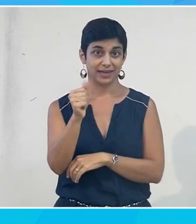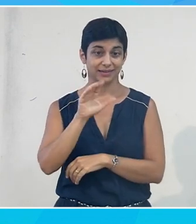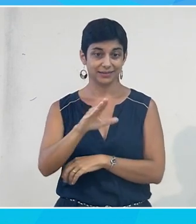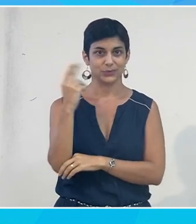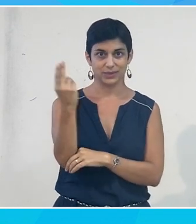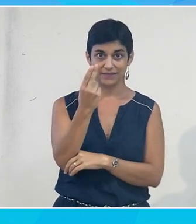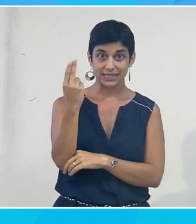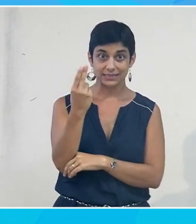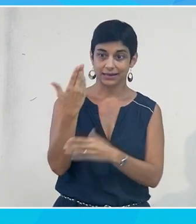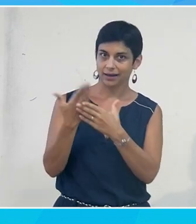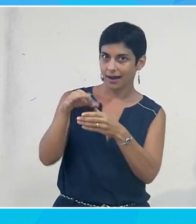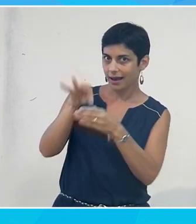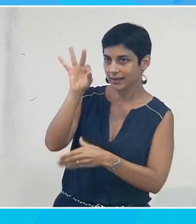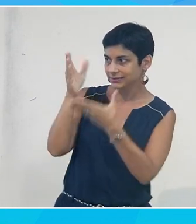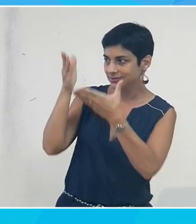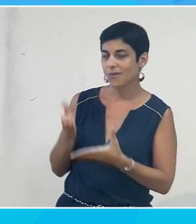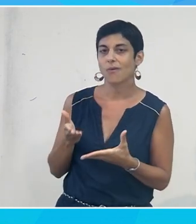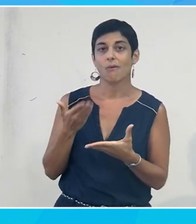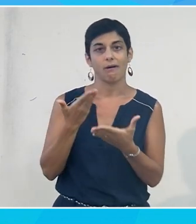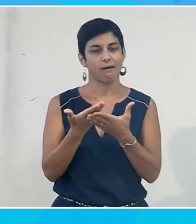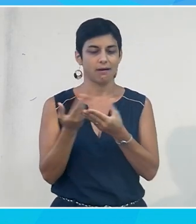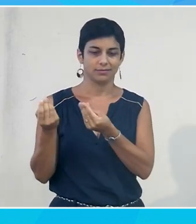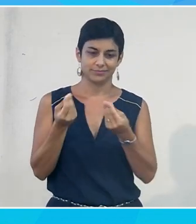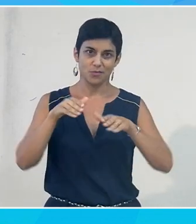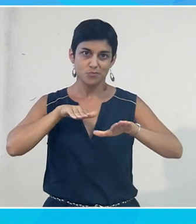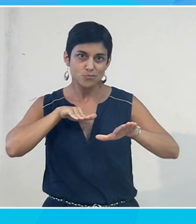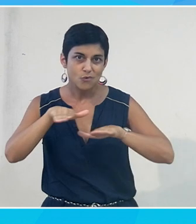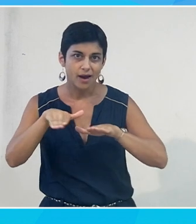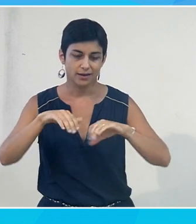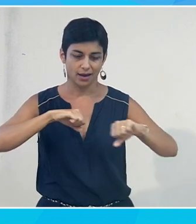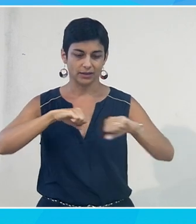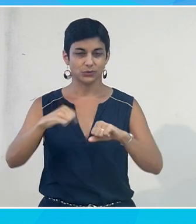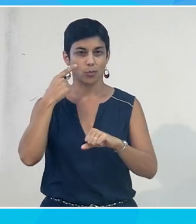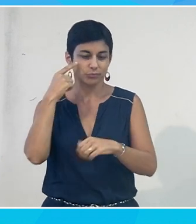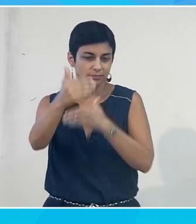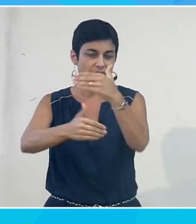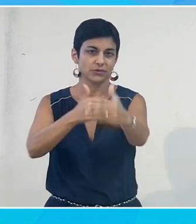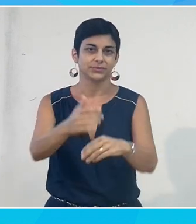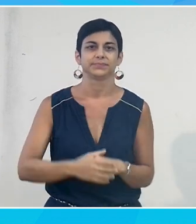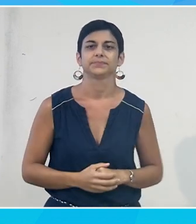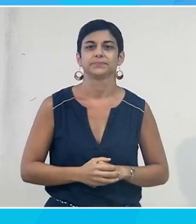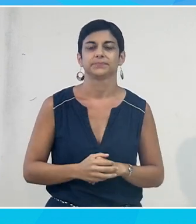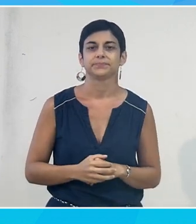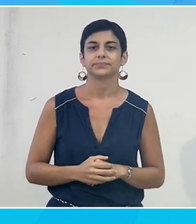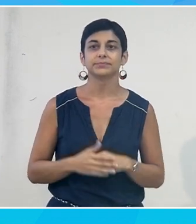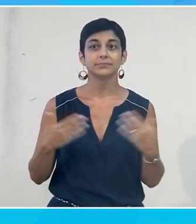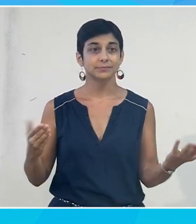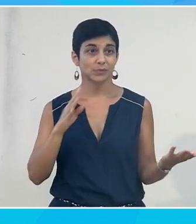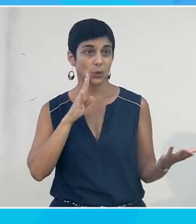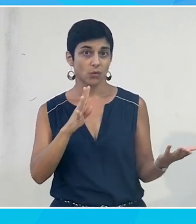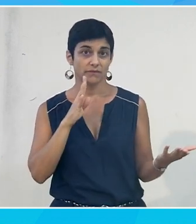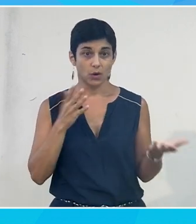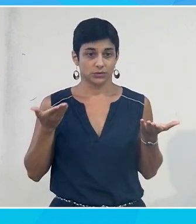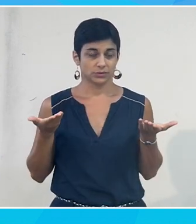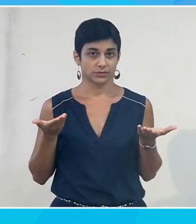fait partie des moyens et des actions que nous menons pour aller plus loin. En ce sens, la conférence que nous